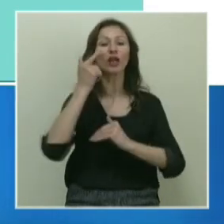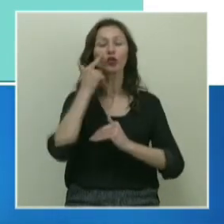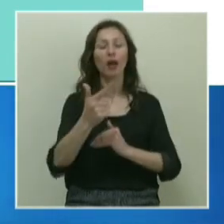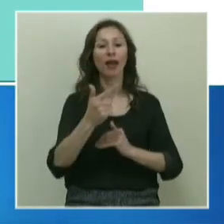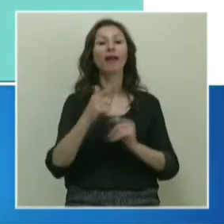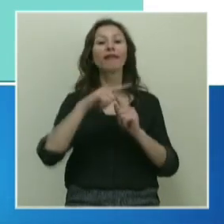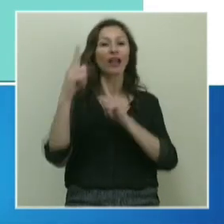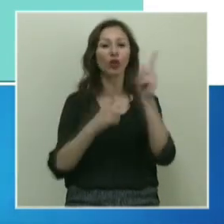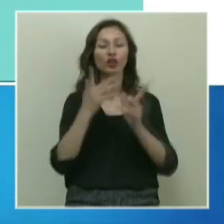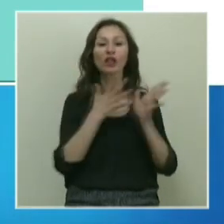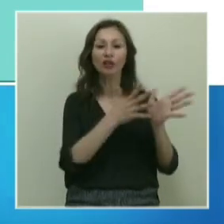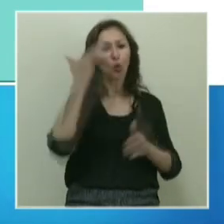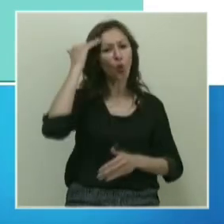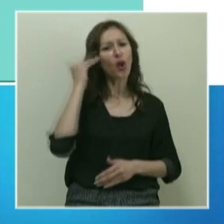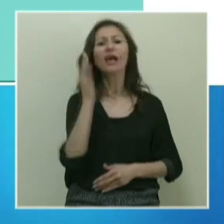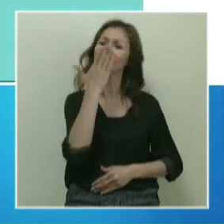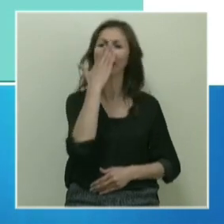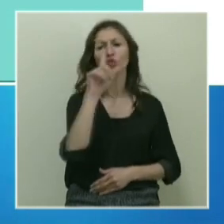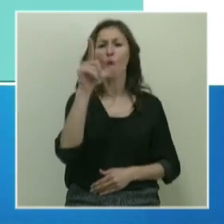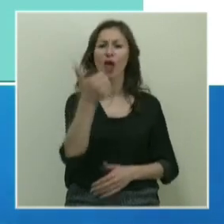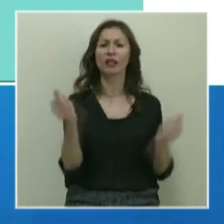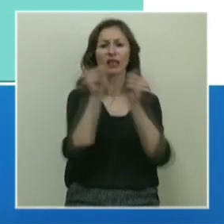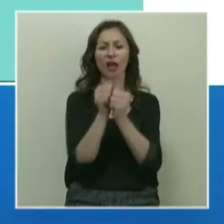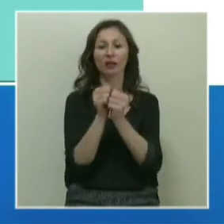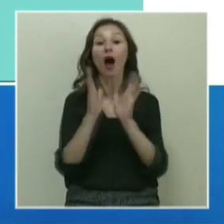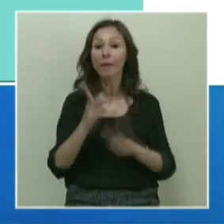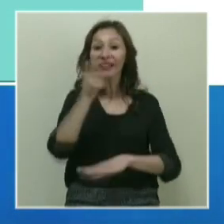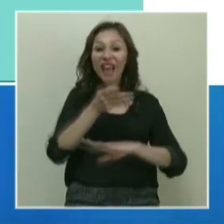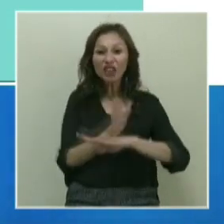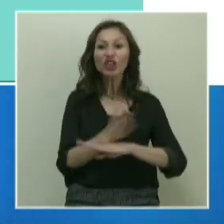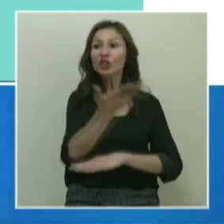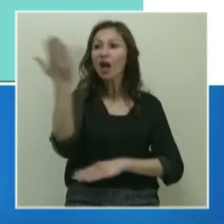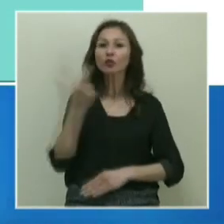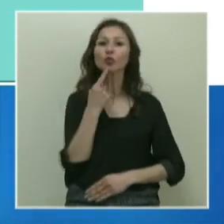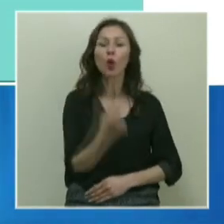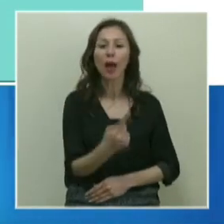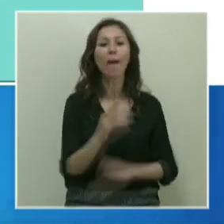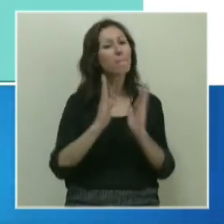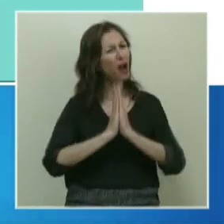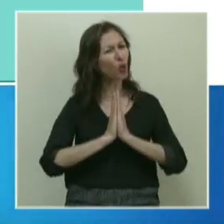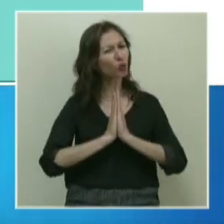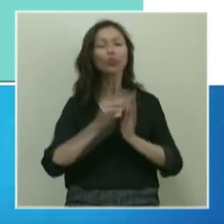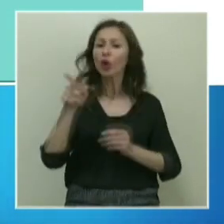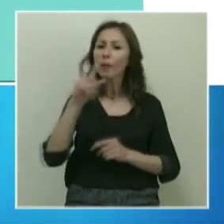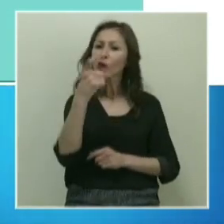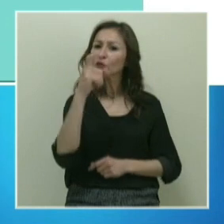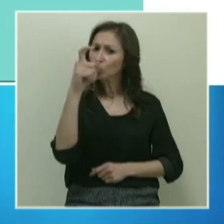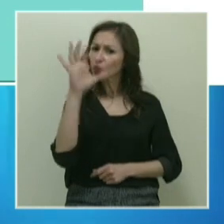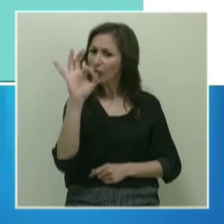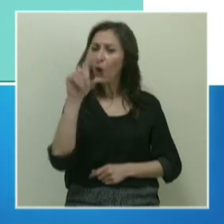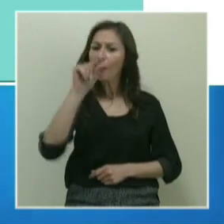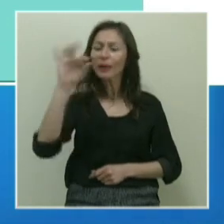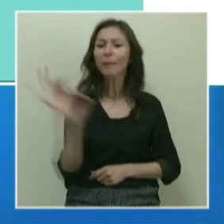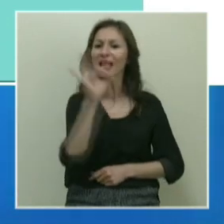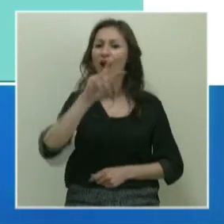ihracatımızı. Kore sadece 16 kat artırmış. Ama gerçekçiler şunu söyler. Pardon, 1990'da 11